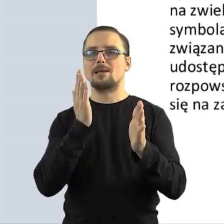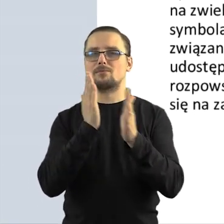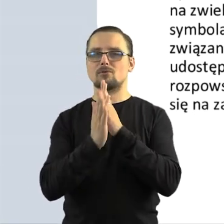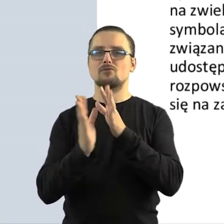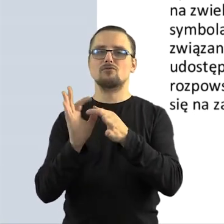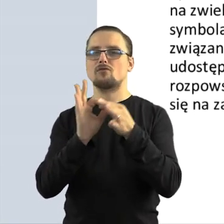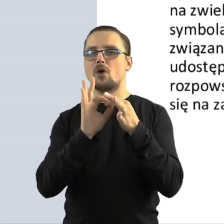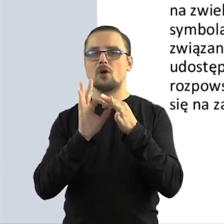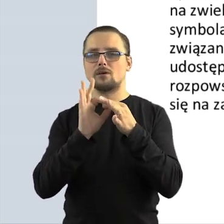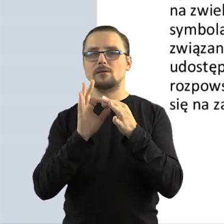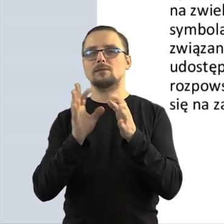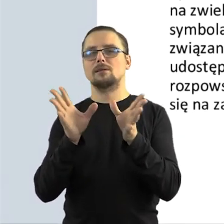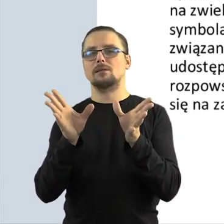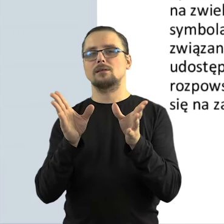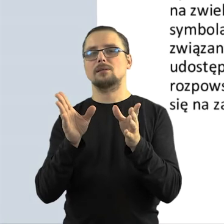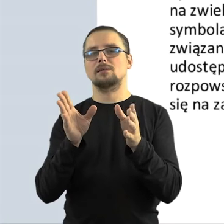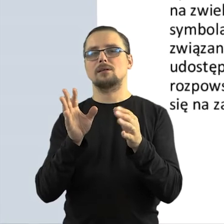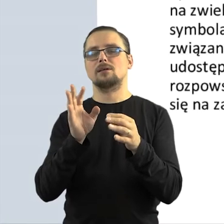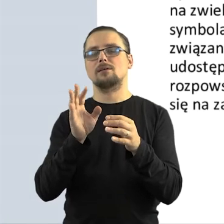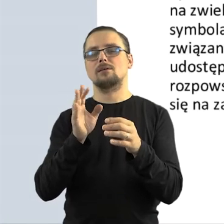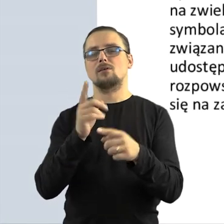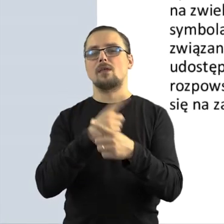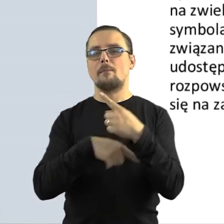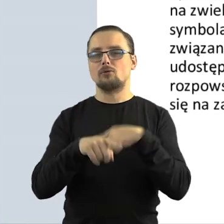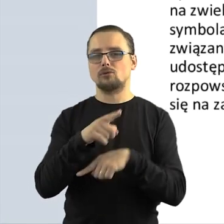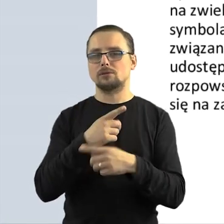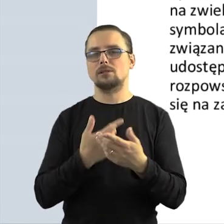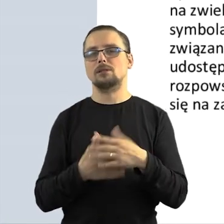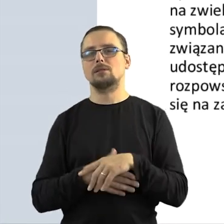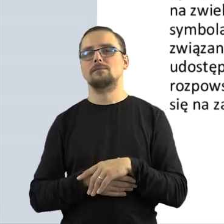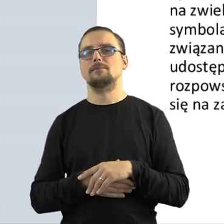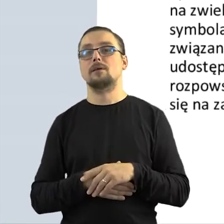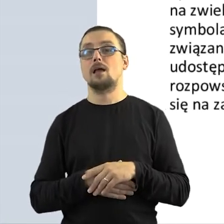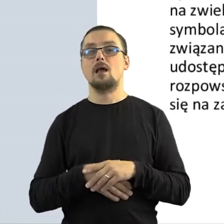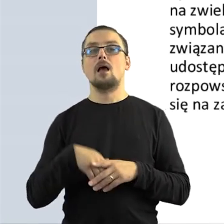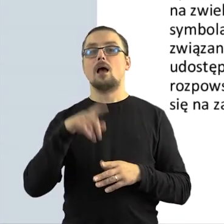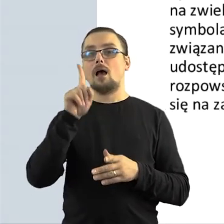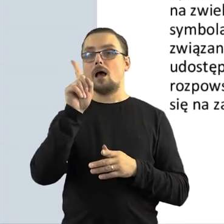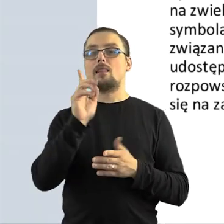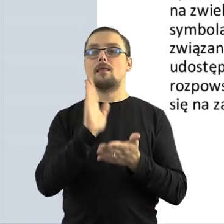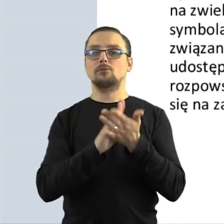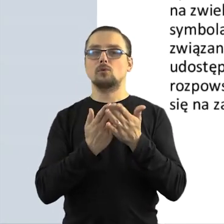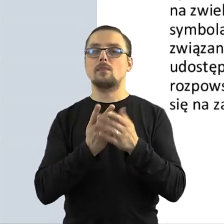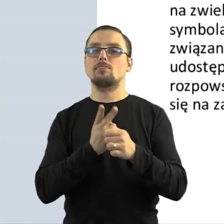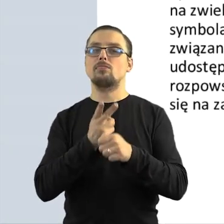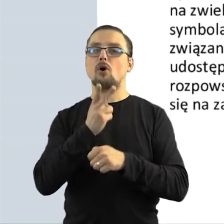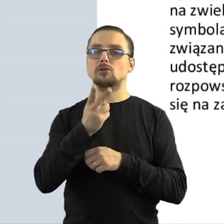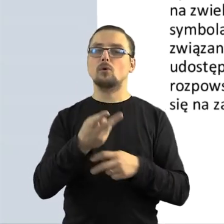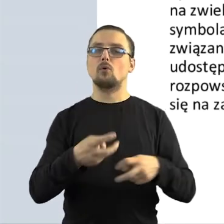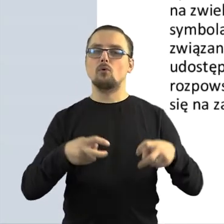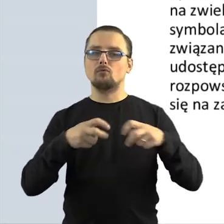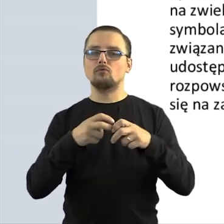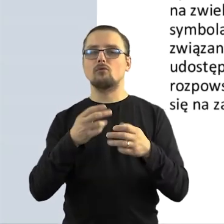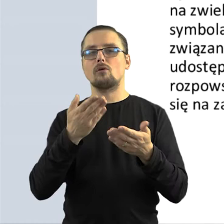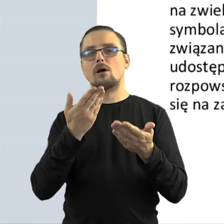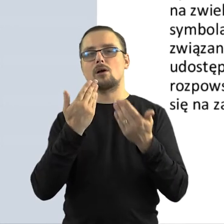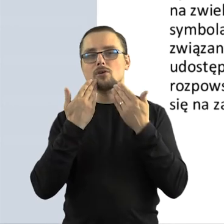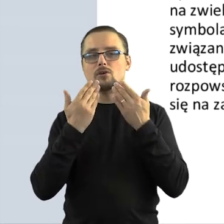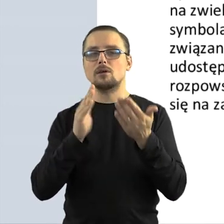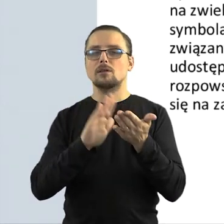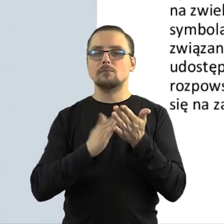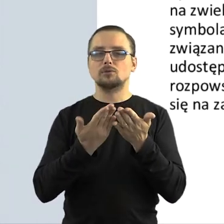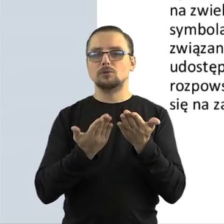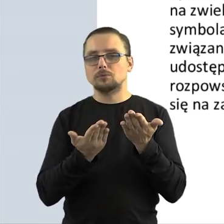nazywane dosyć, powiedziałabym to niefortunie w ustawie, bezpośrednio związku z upośledzeniem. Ale jeśli jakiś utwór, dostęp do danego utworu